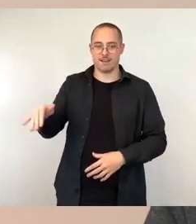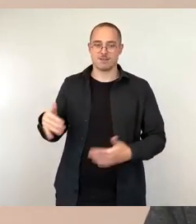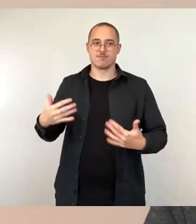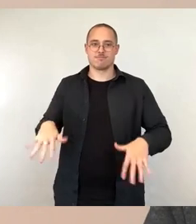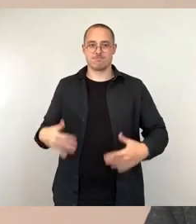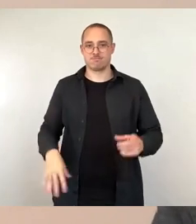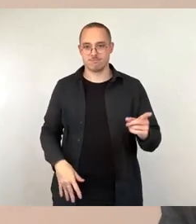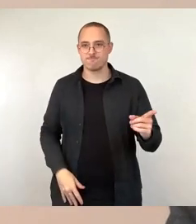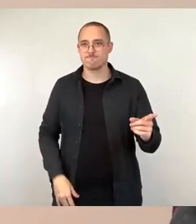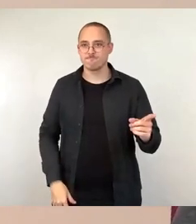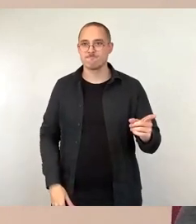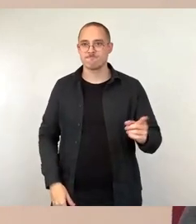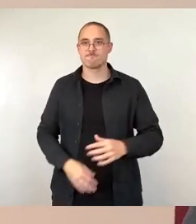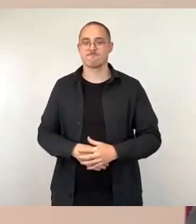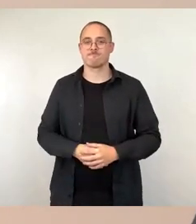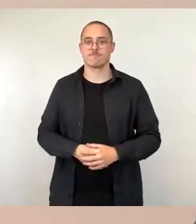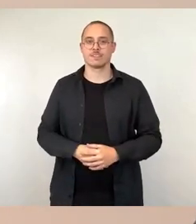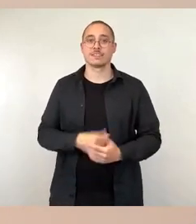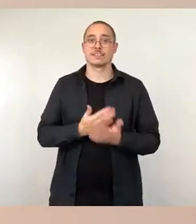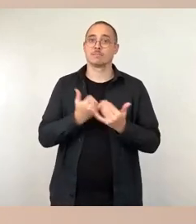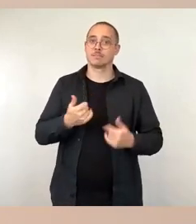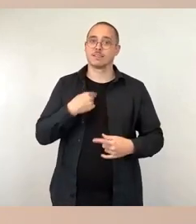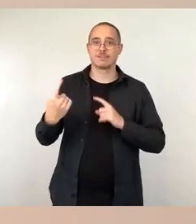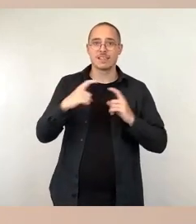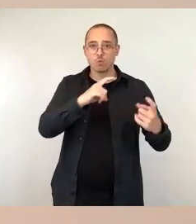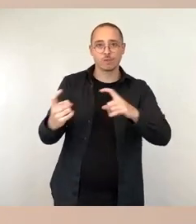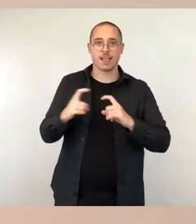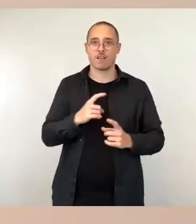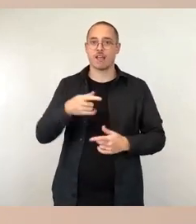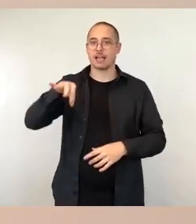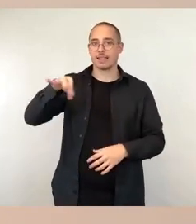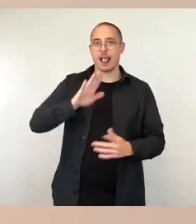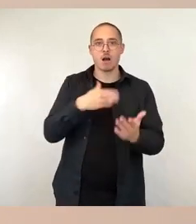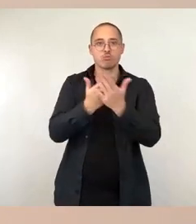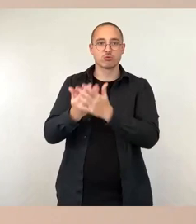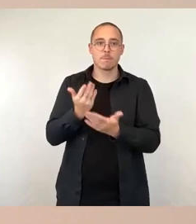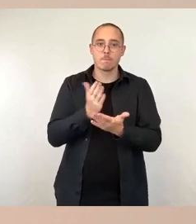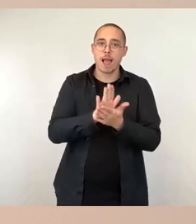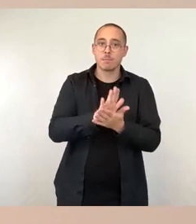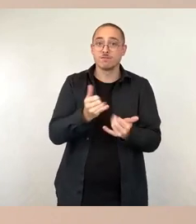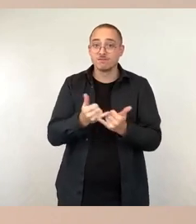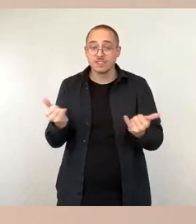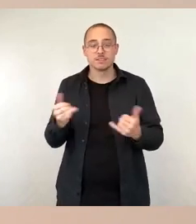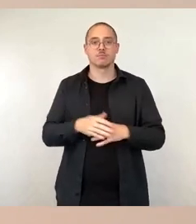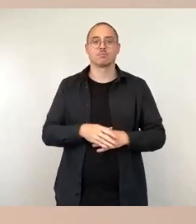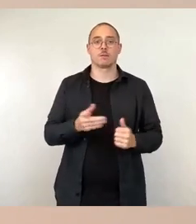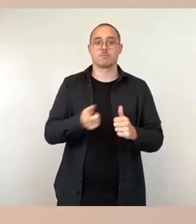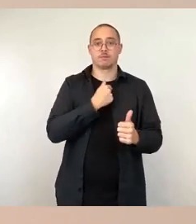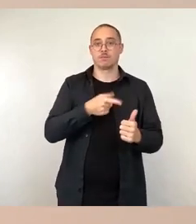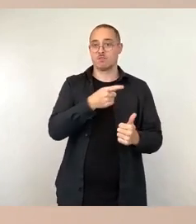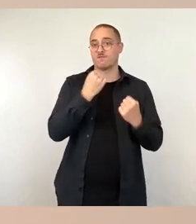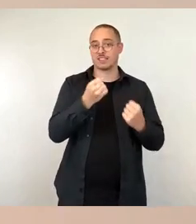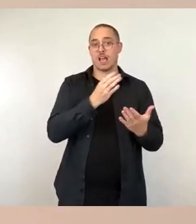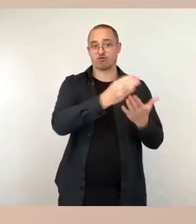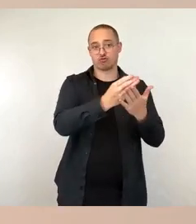einzelne Angebote trotzdem noch aufrechterhalten kann, also mit dem Bestandspersonal an Festangestellten, mit dem, was an